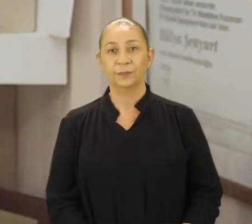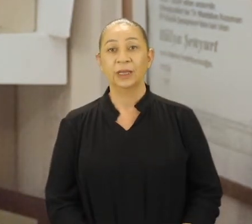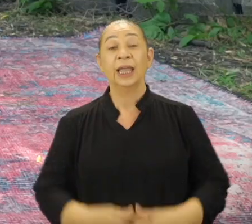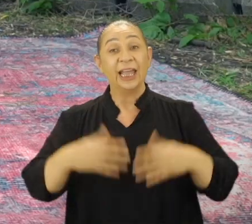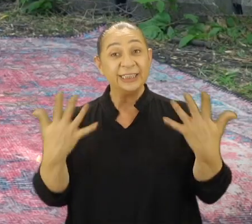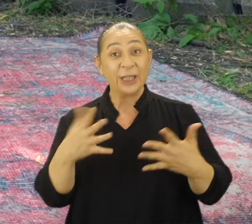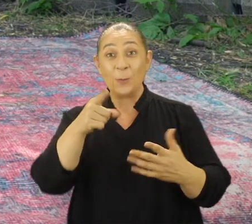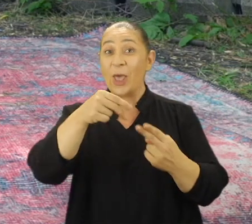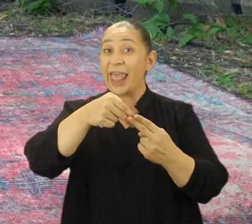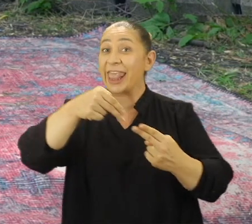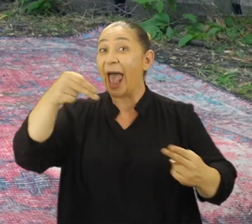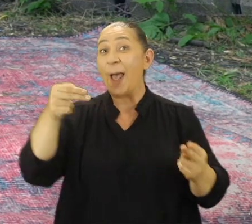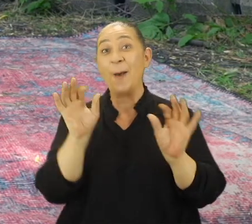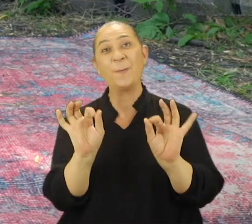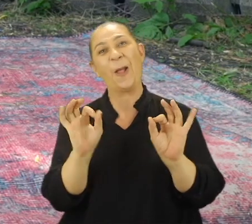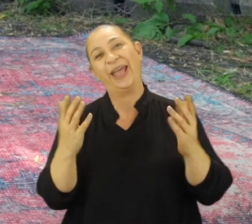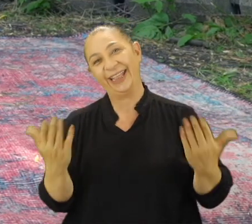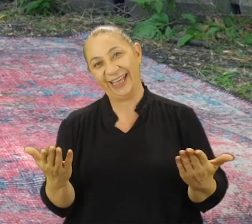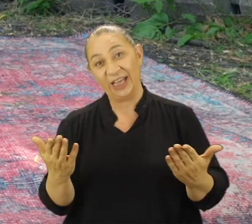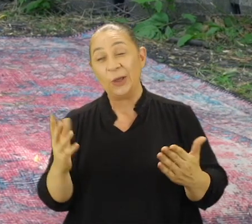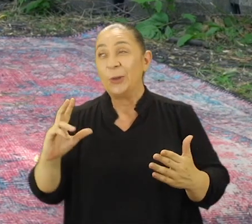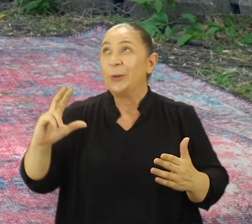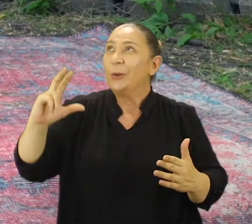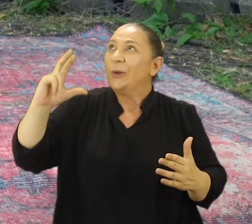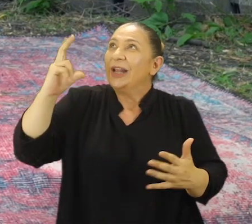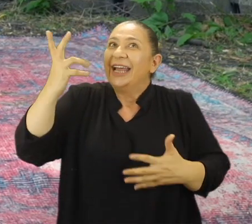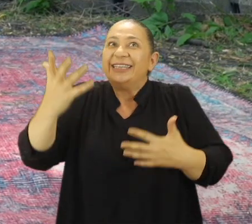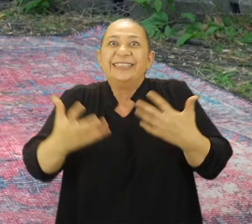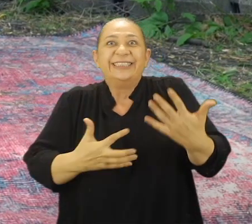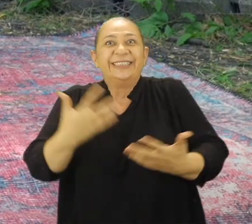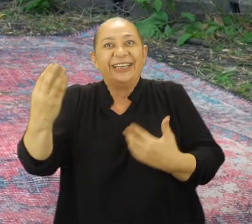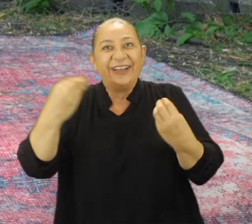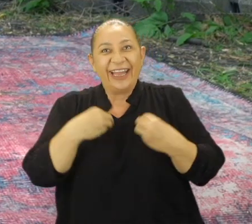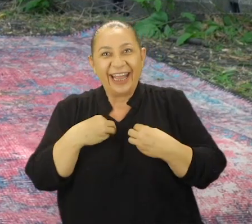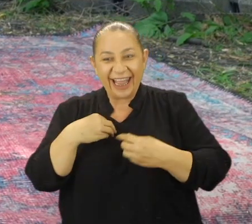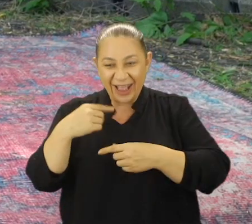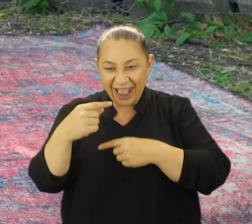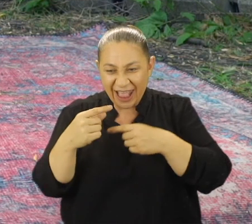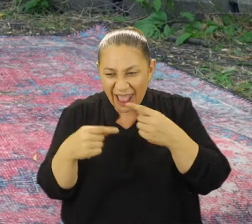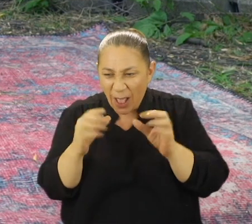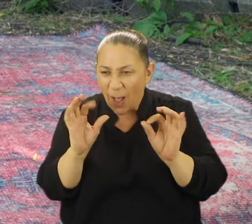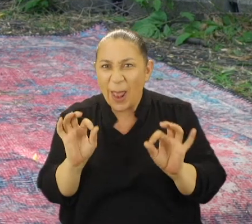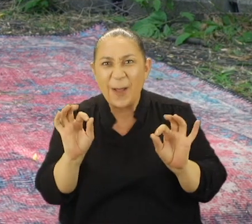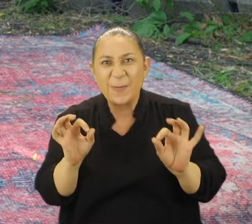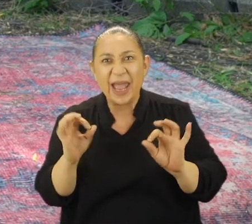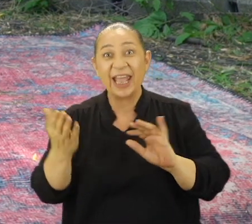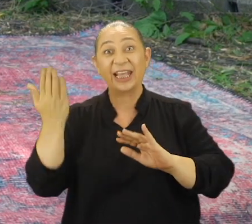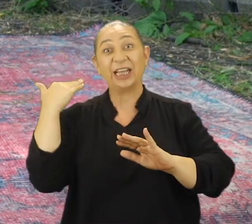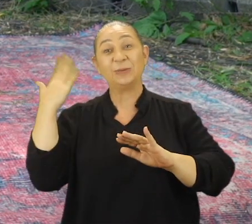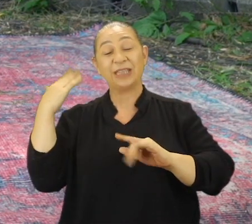İşte bu hikaye böyleydi. Güneş gibi doğdu içimize. Gelenek o kadar önemli ki,